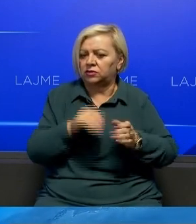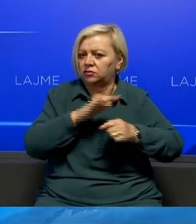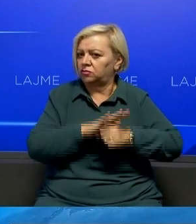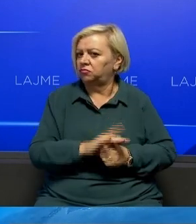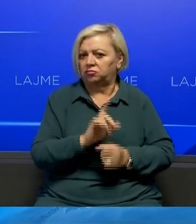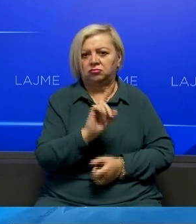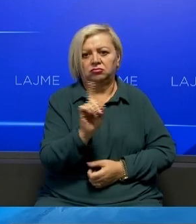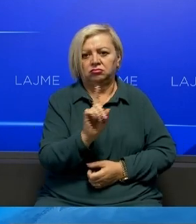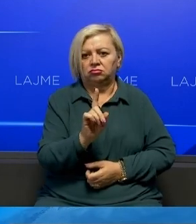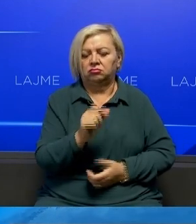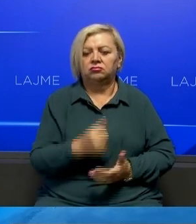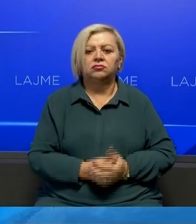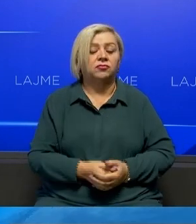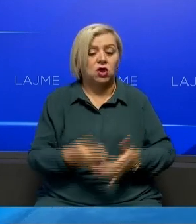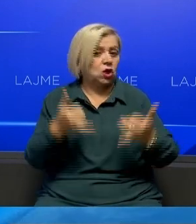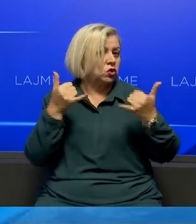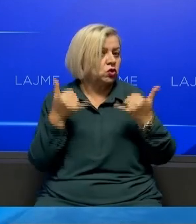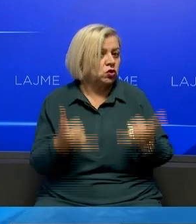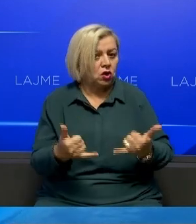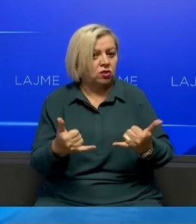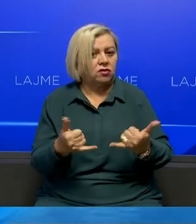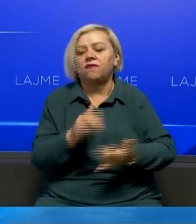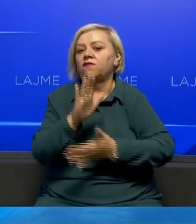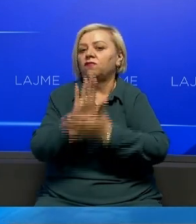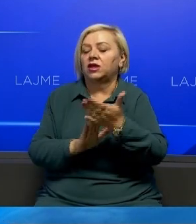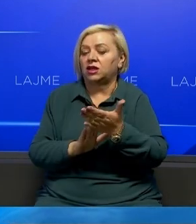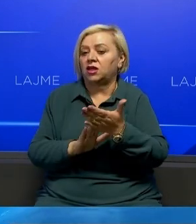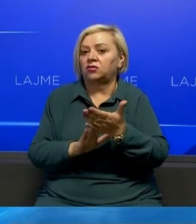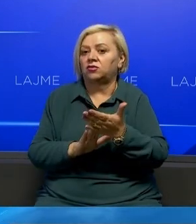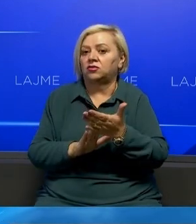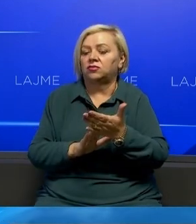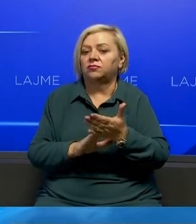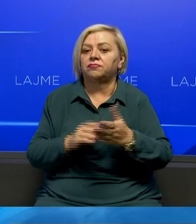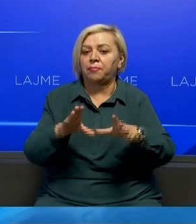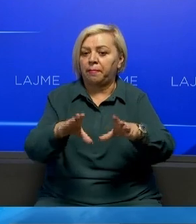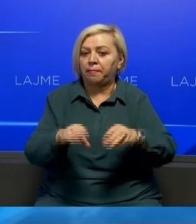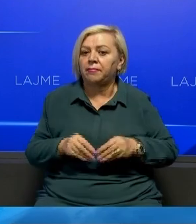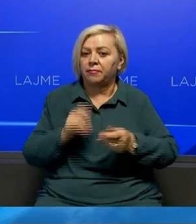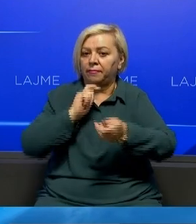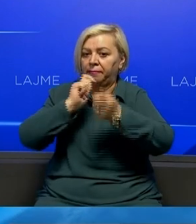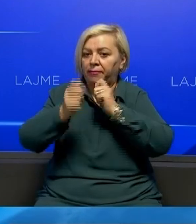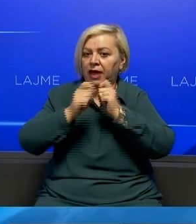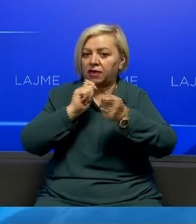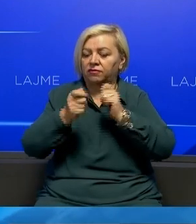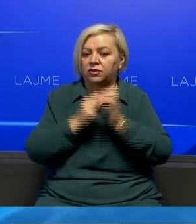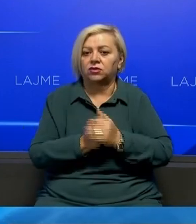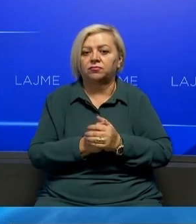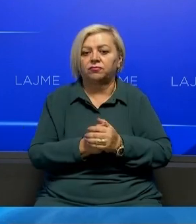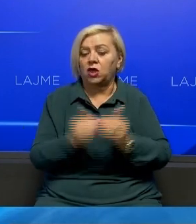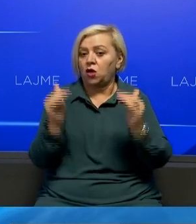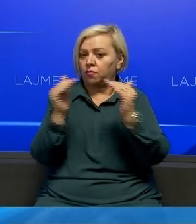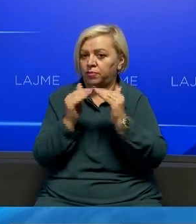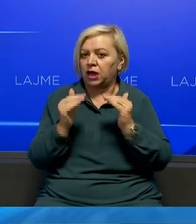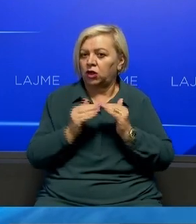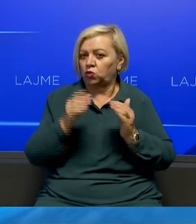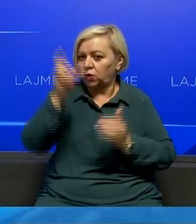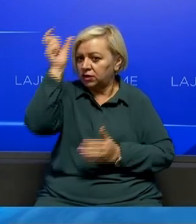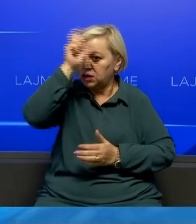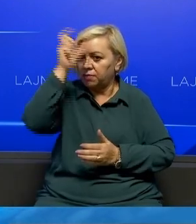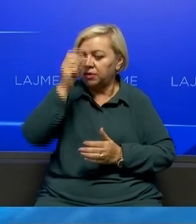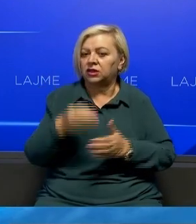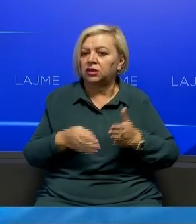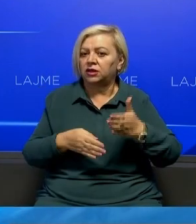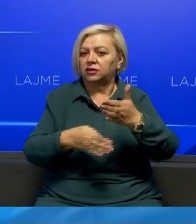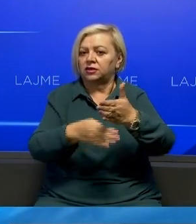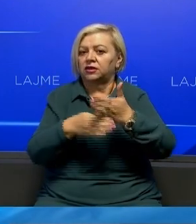diskriminuës. Sot vetëm po filon zbatimi i një marveshive për të cilin është pajtuar Serbia me